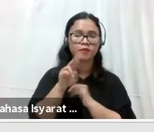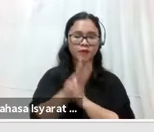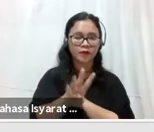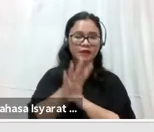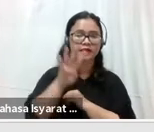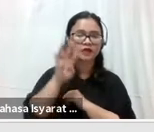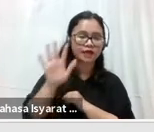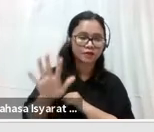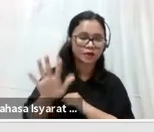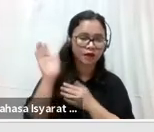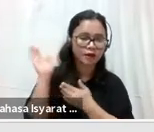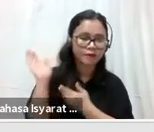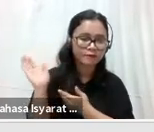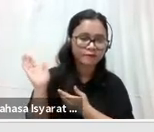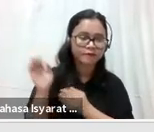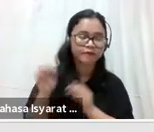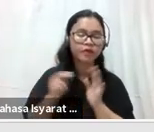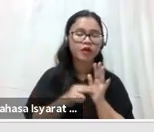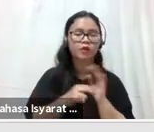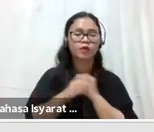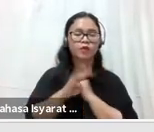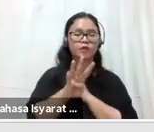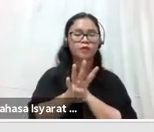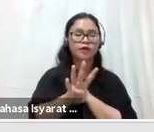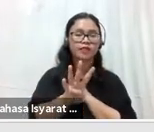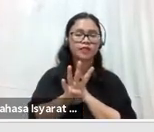Isma Adu. 46,